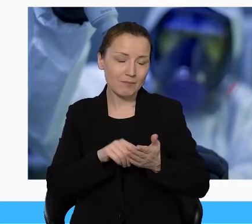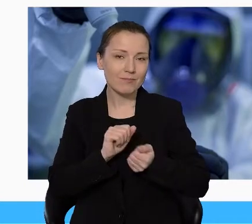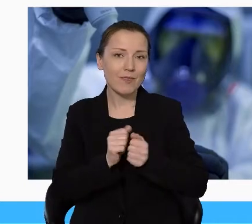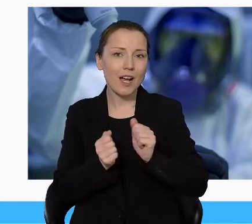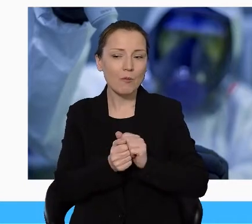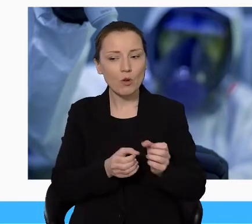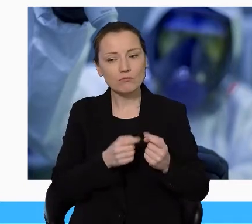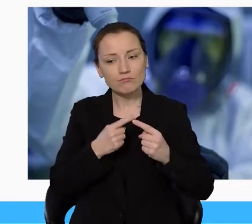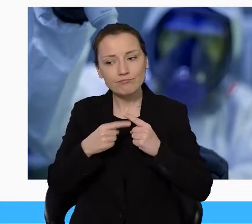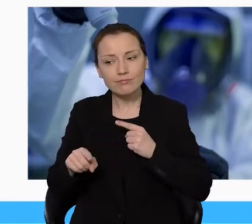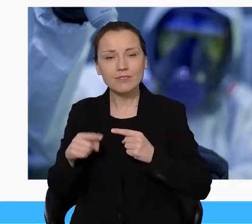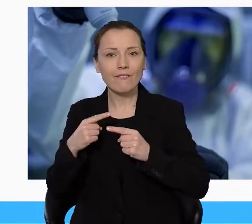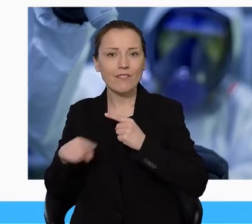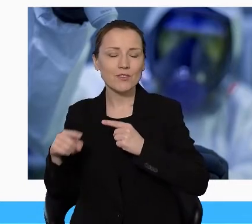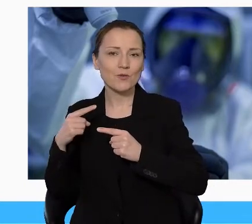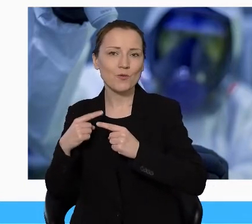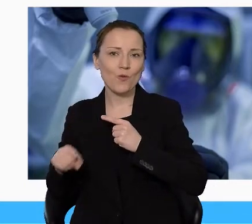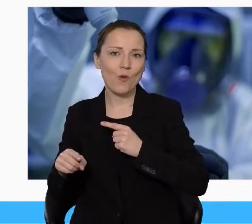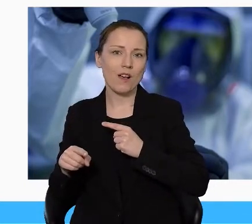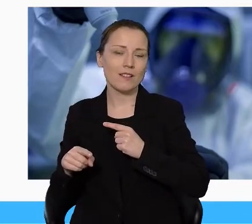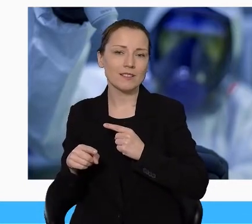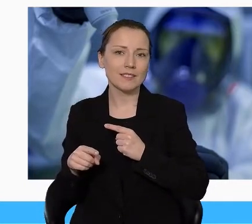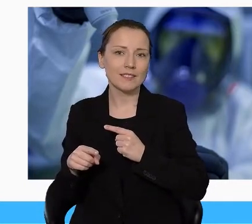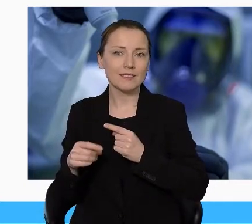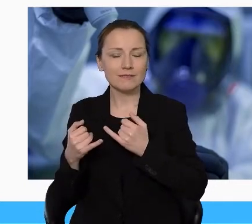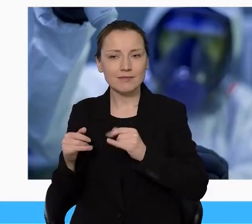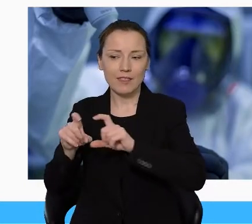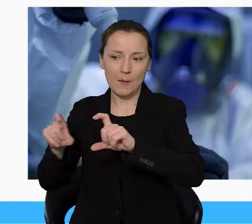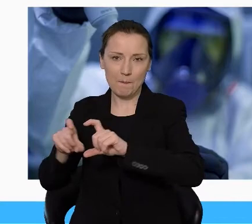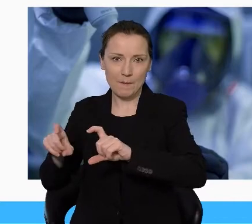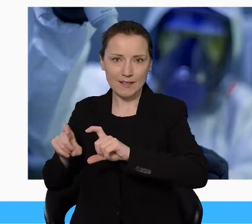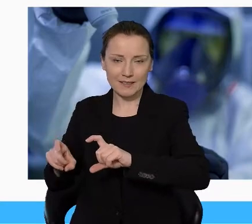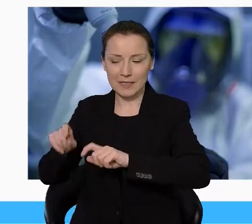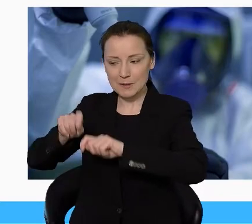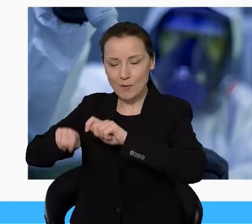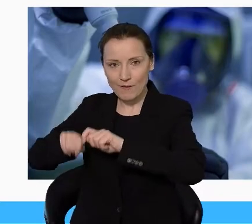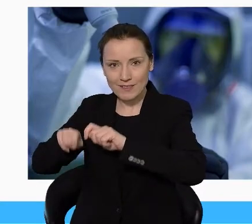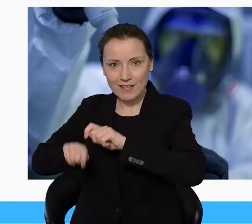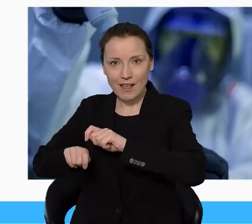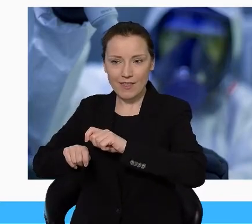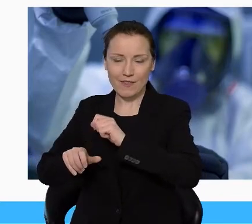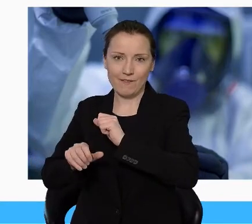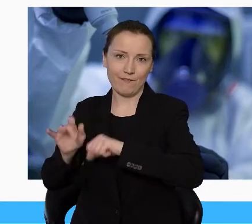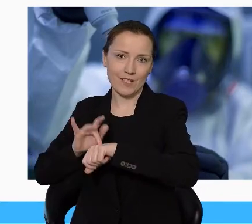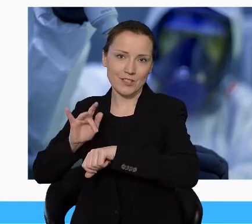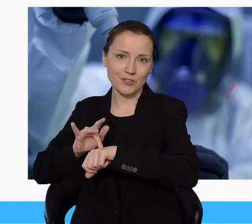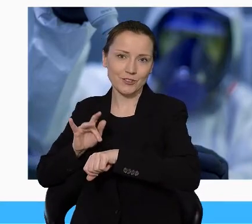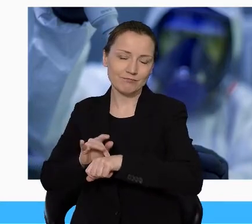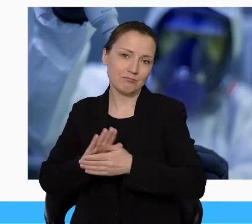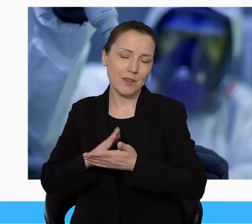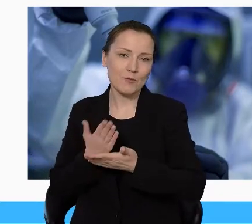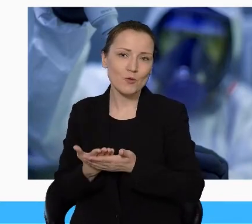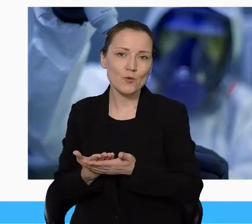przekazywane są do jednostek, które takimi badaniami wymazów się zajmują. Na